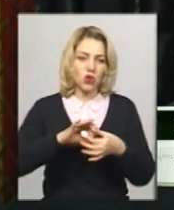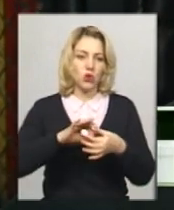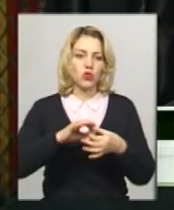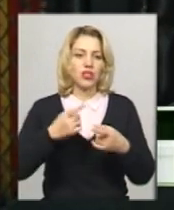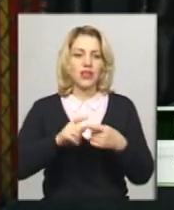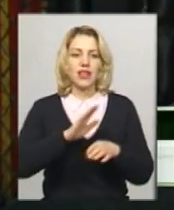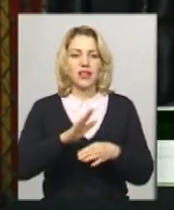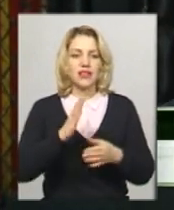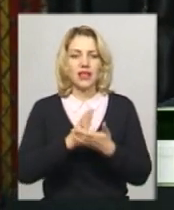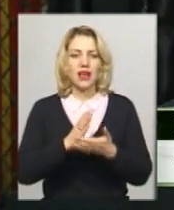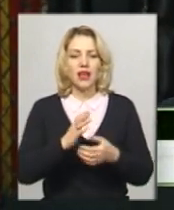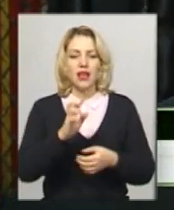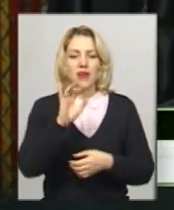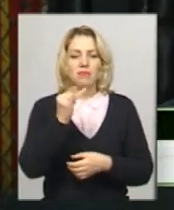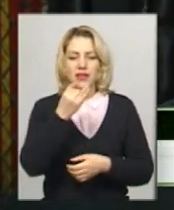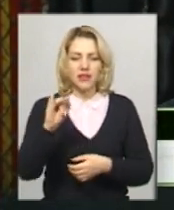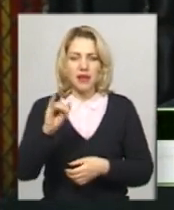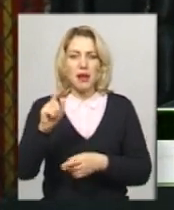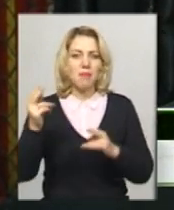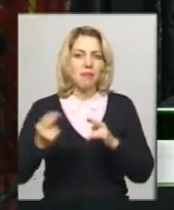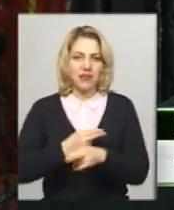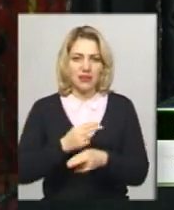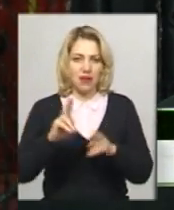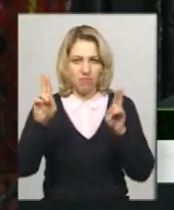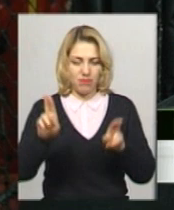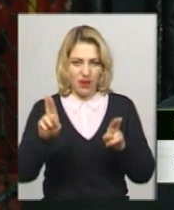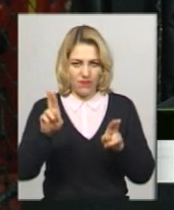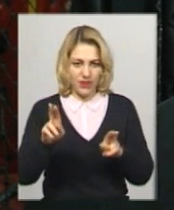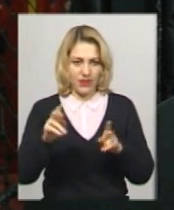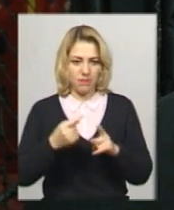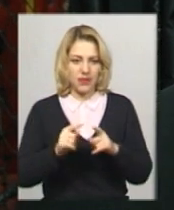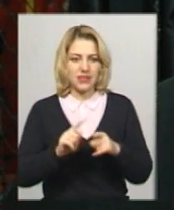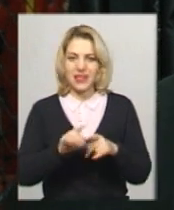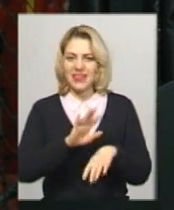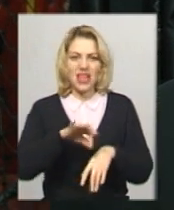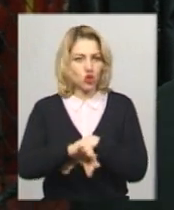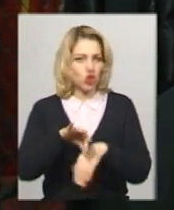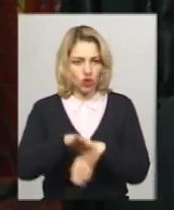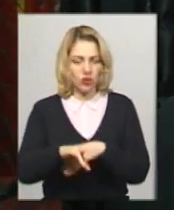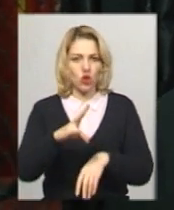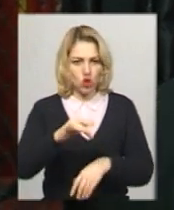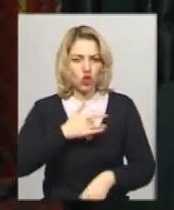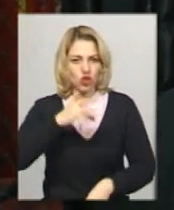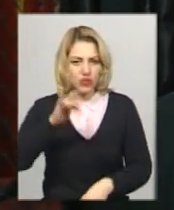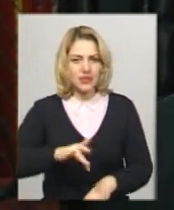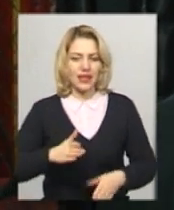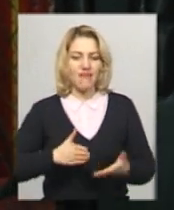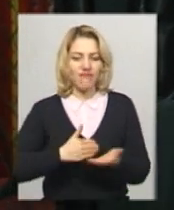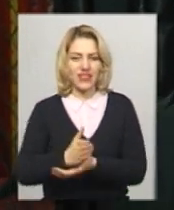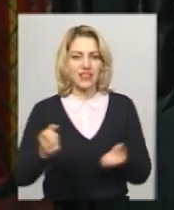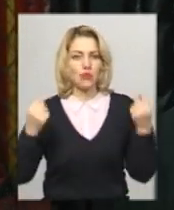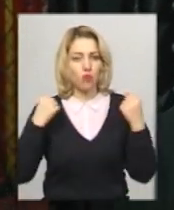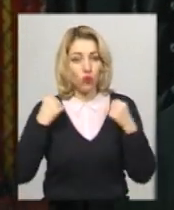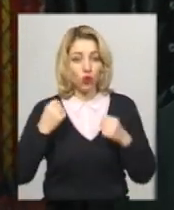не є боєбезправил, чітко ремонтовані, є обмеження. Це, скажімо, не жорстокий, але досить жорсткий вид спорту, тому не кожен,